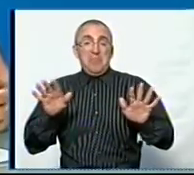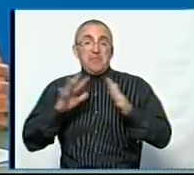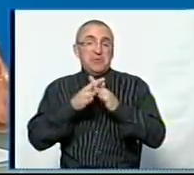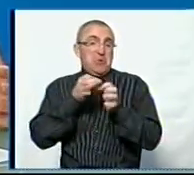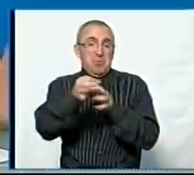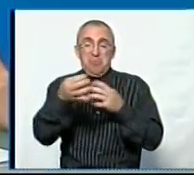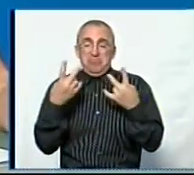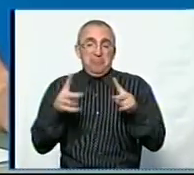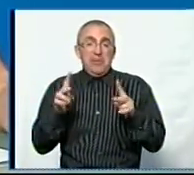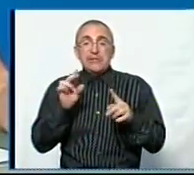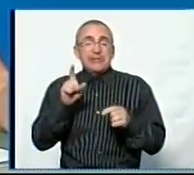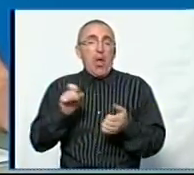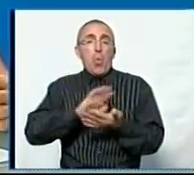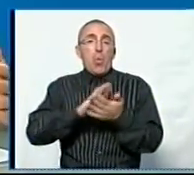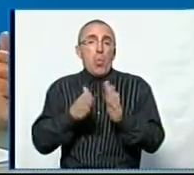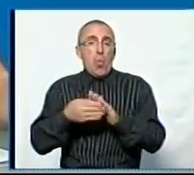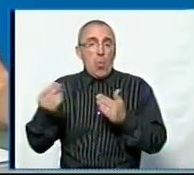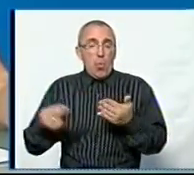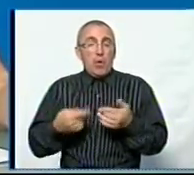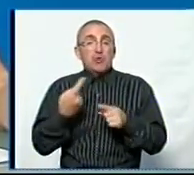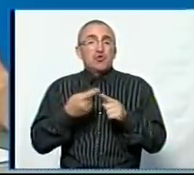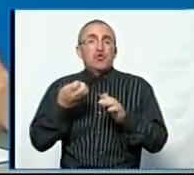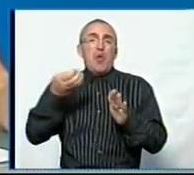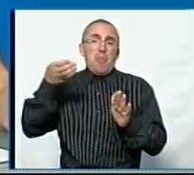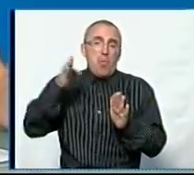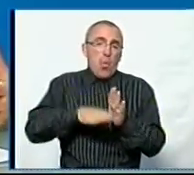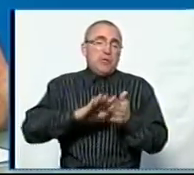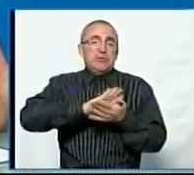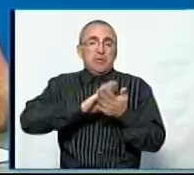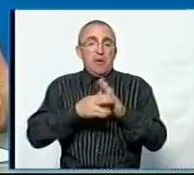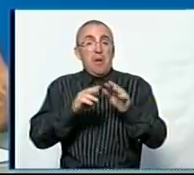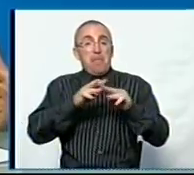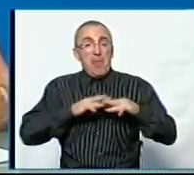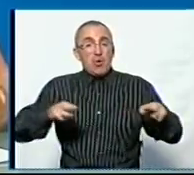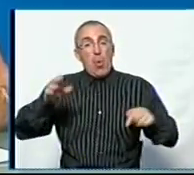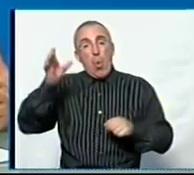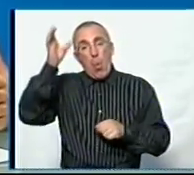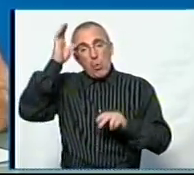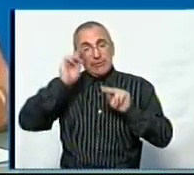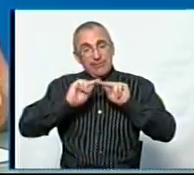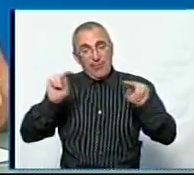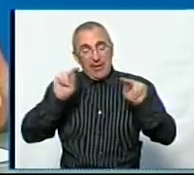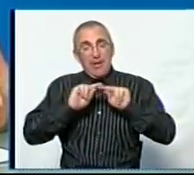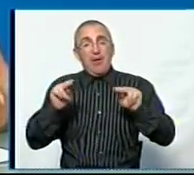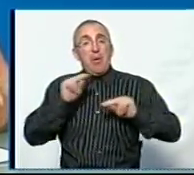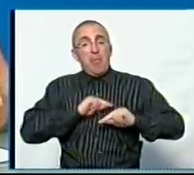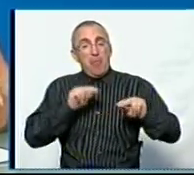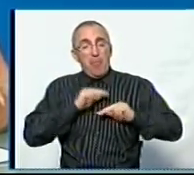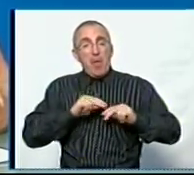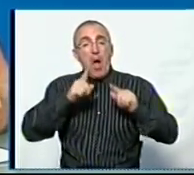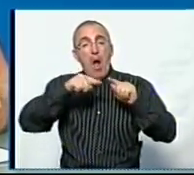за угодами. На жаль, це ще погіршило ситуацію і Міністерство освіти за ці два роки напрацювало